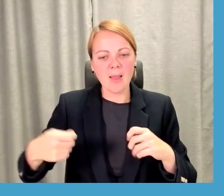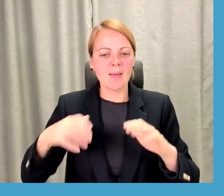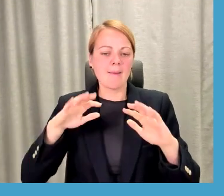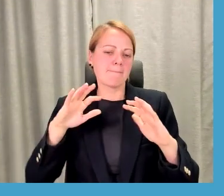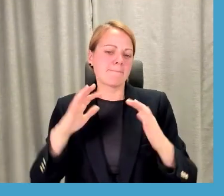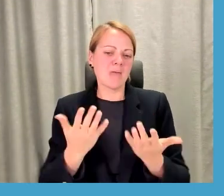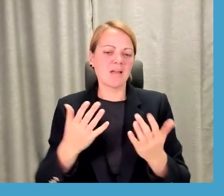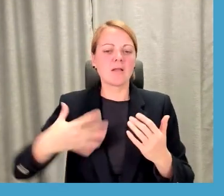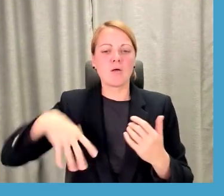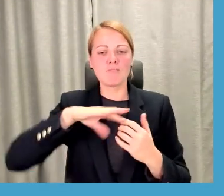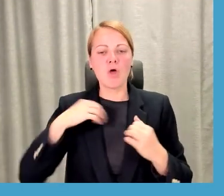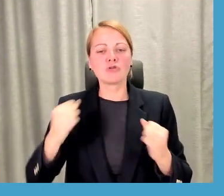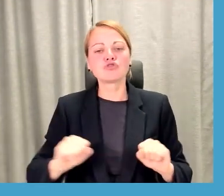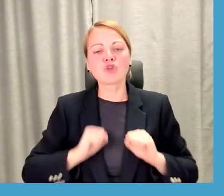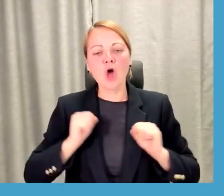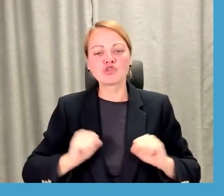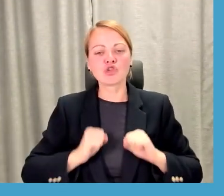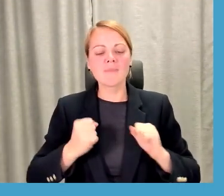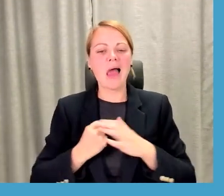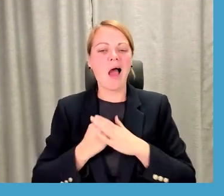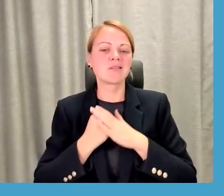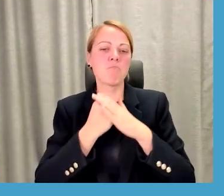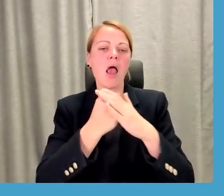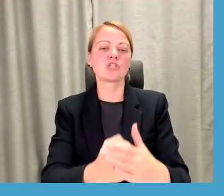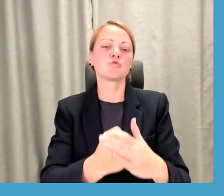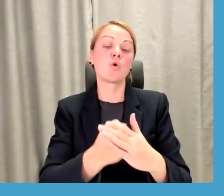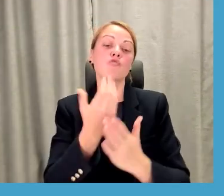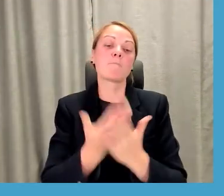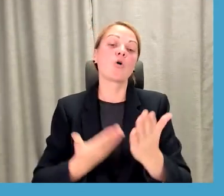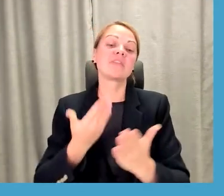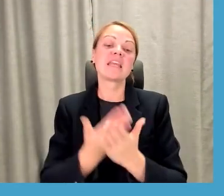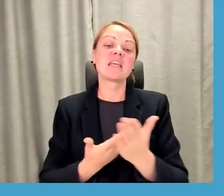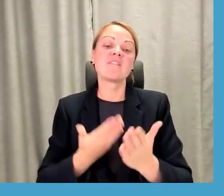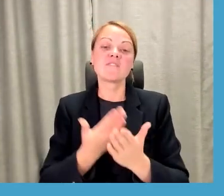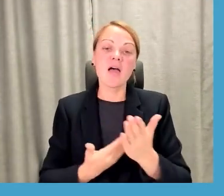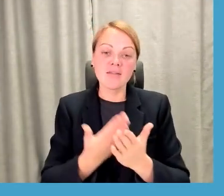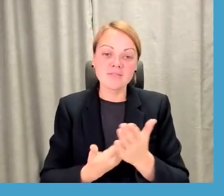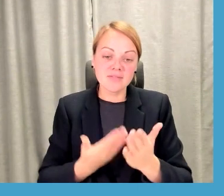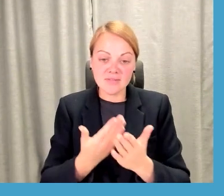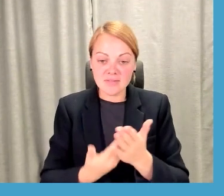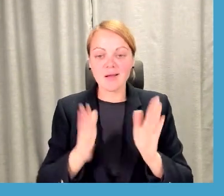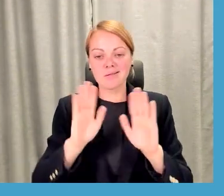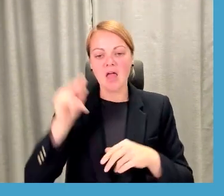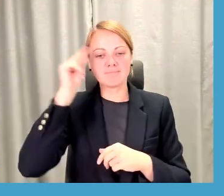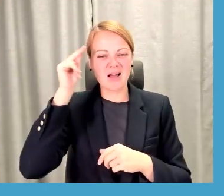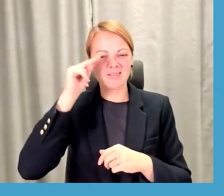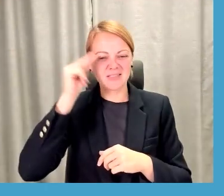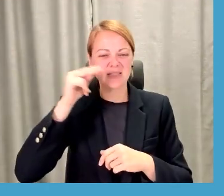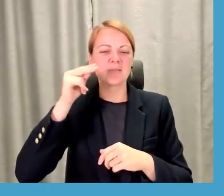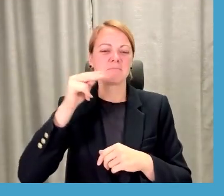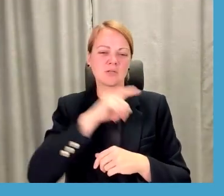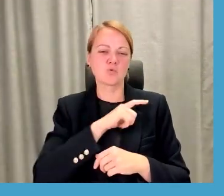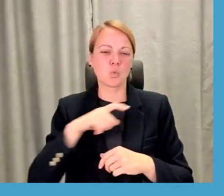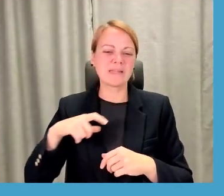cenšamies, nu, kā saka, būt atbalstoši un motivēt uz to viņu, tomēr tās studijas vai, nu, teiksim,